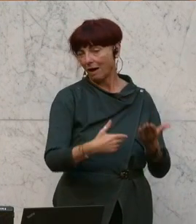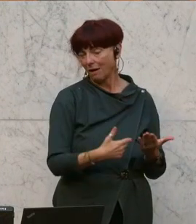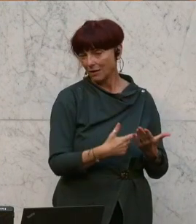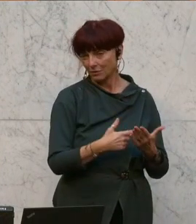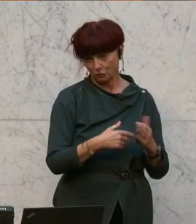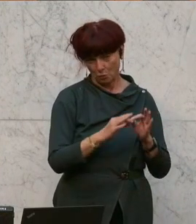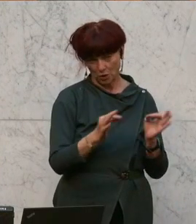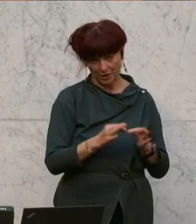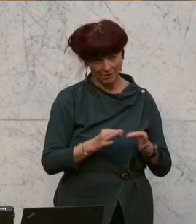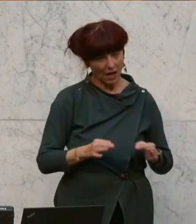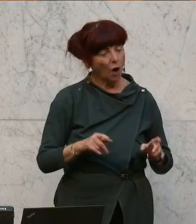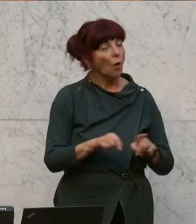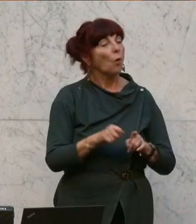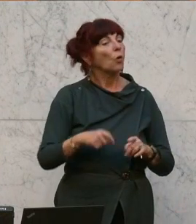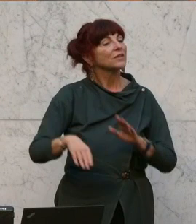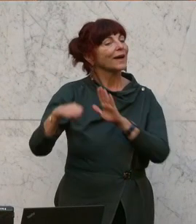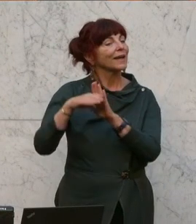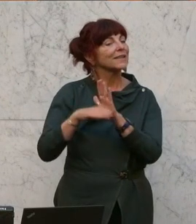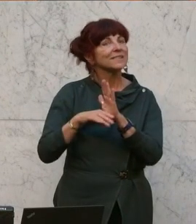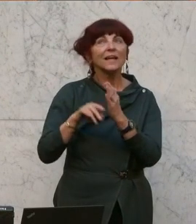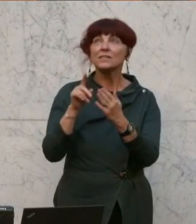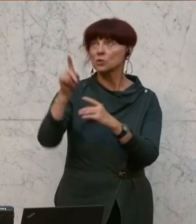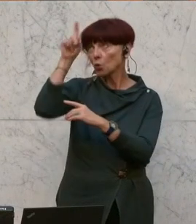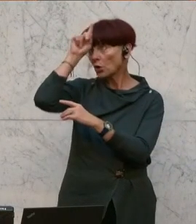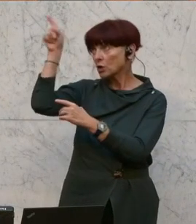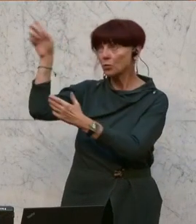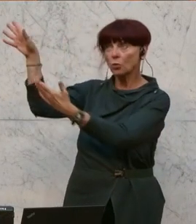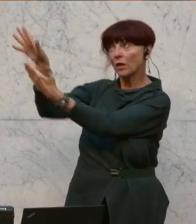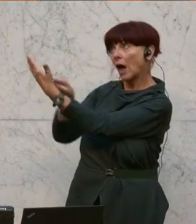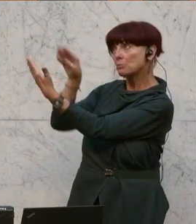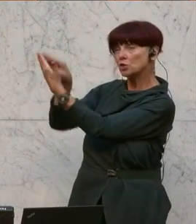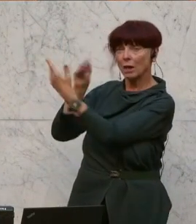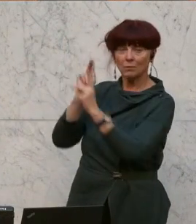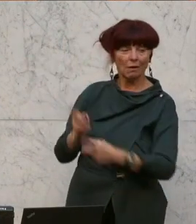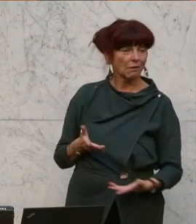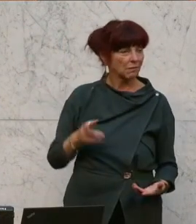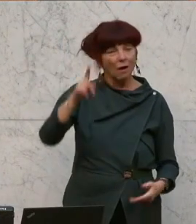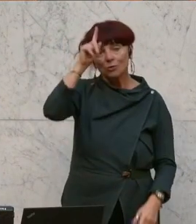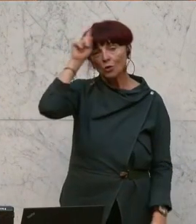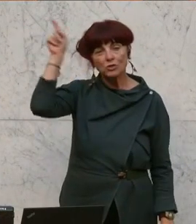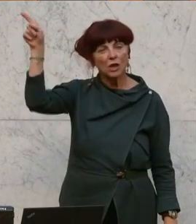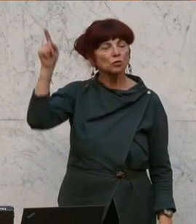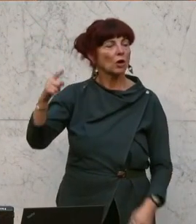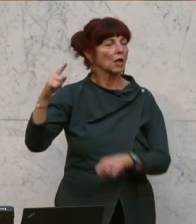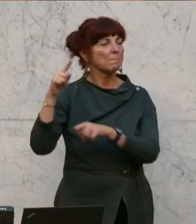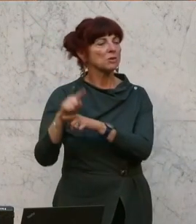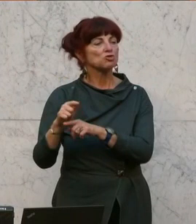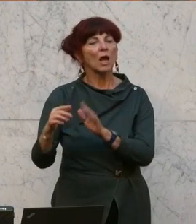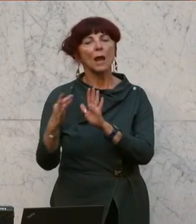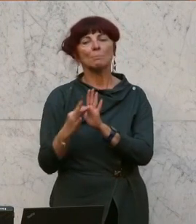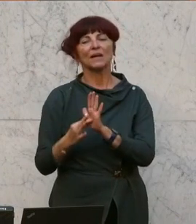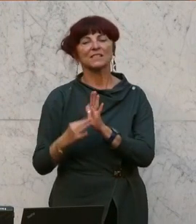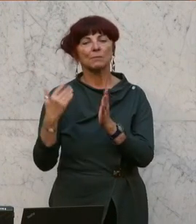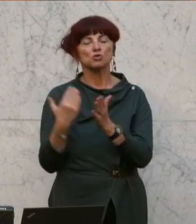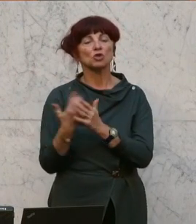Oder sie können auch das Gesetz aus Deutschland abschreiben. In Deutschland wurde das Bestellerprinzip bereits 2015